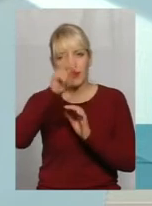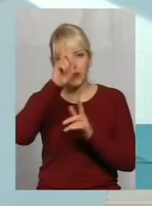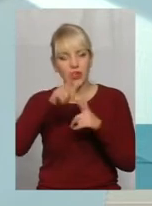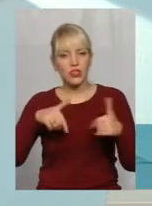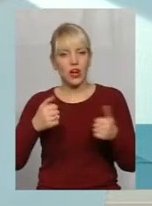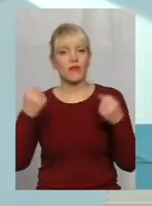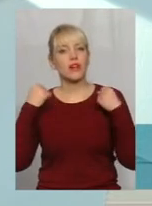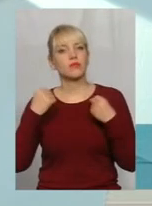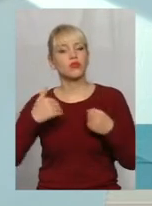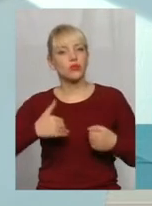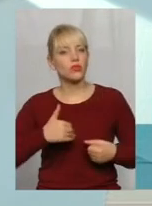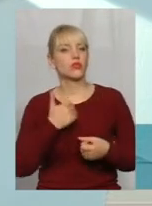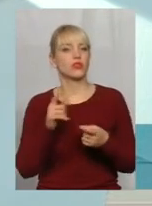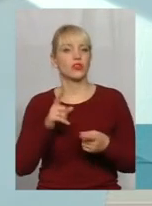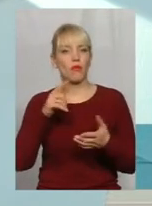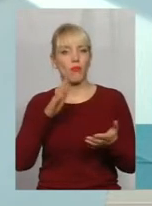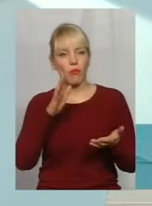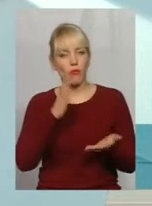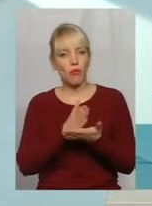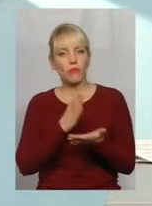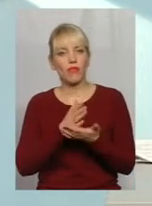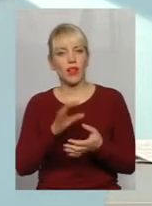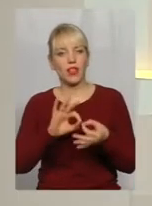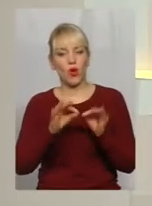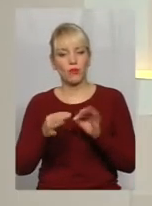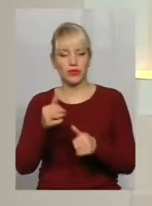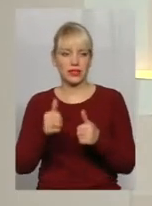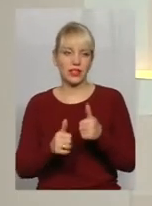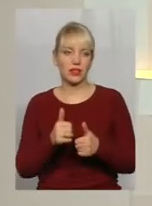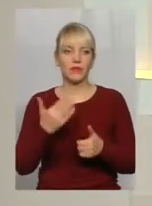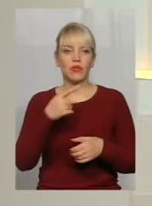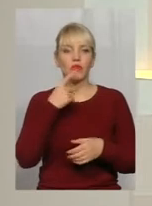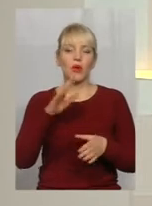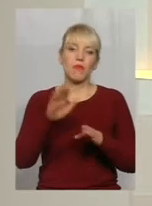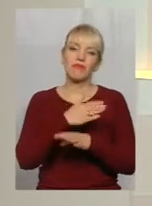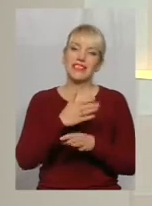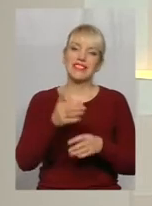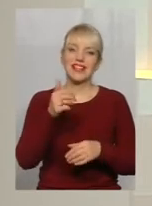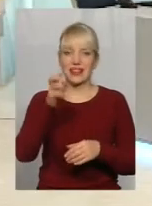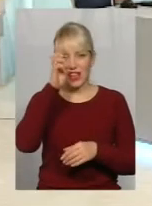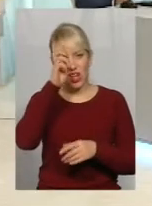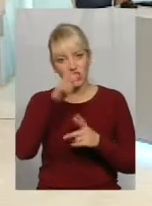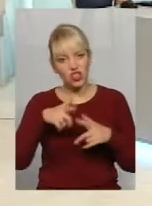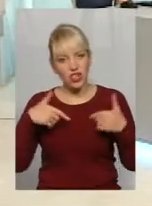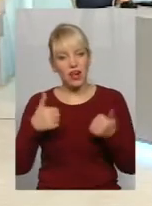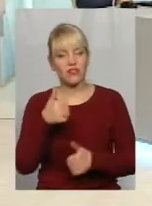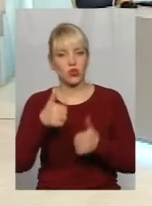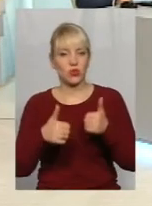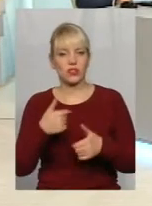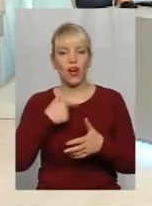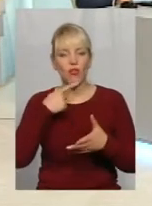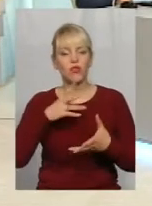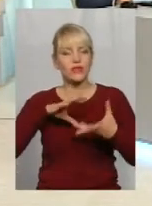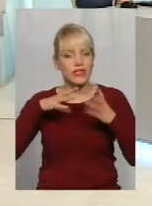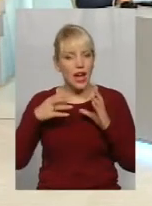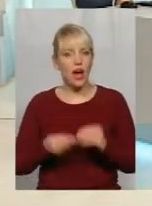хоче все-таки побувати на Олімпійських іграх. це його Оце ви говорите про такі міждержавні конкуренції? про загальну тенденцію.